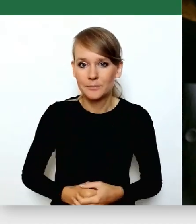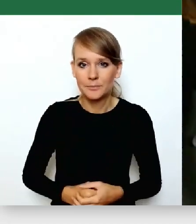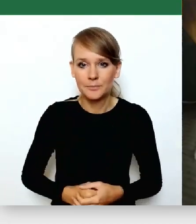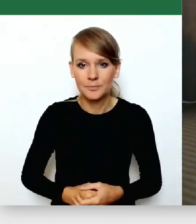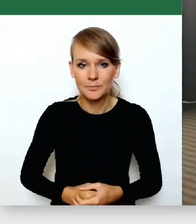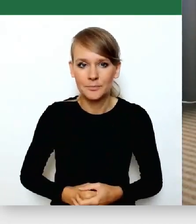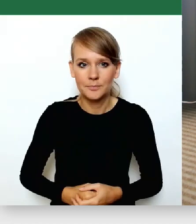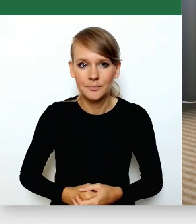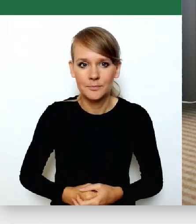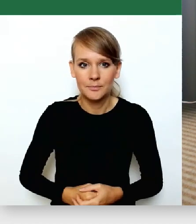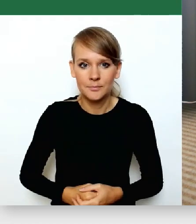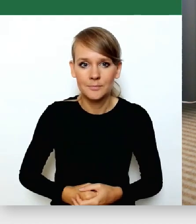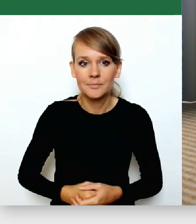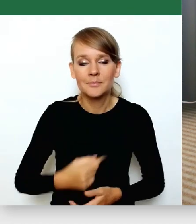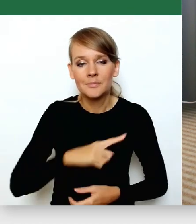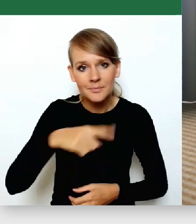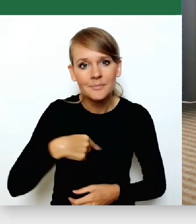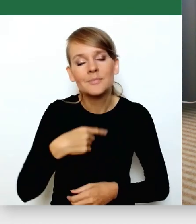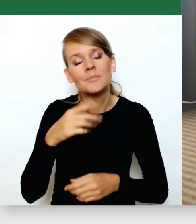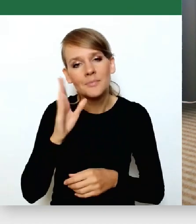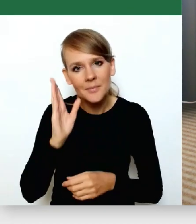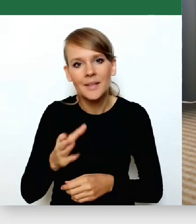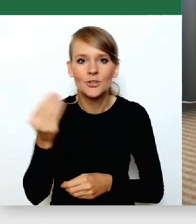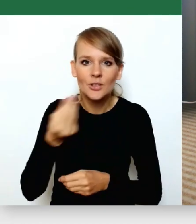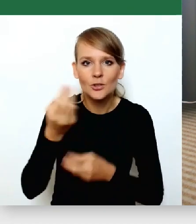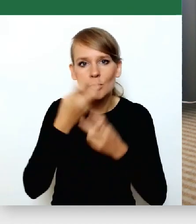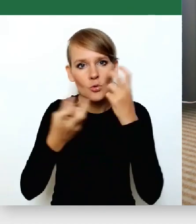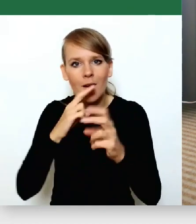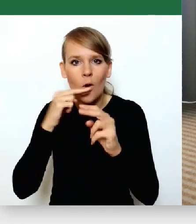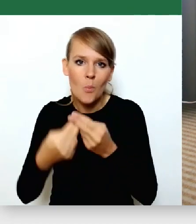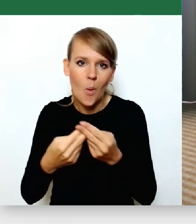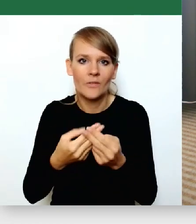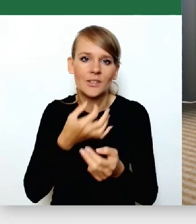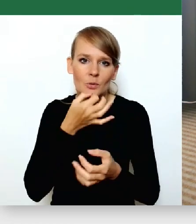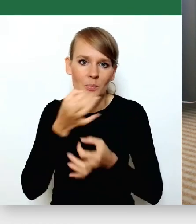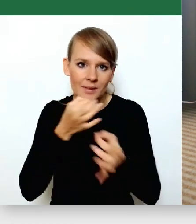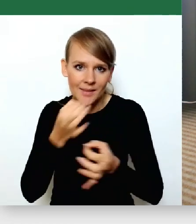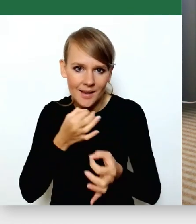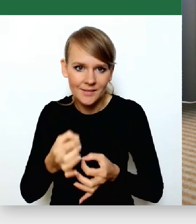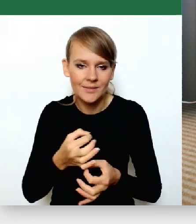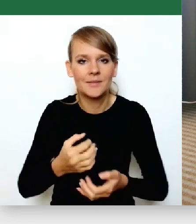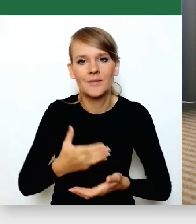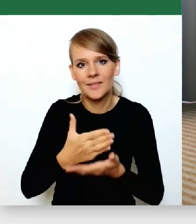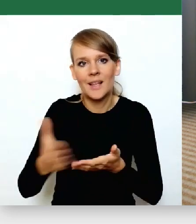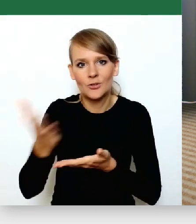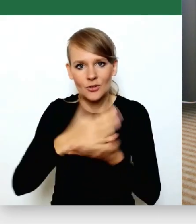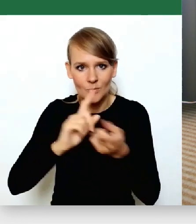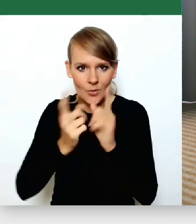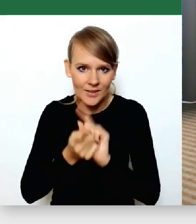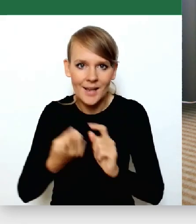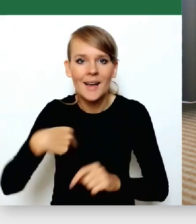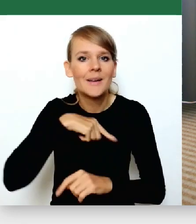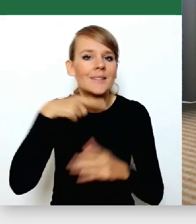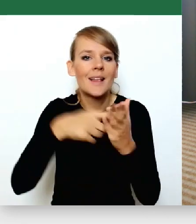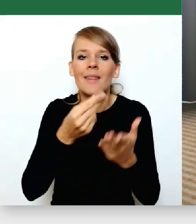się za szukanie odpowiedzi na wiele pytań, które padło w dalszych częściach naszego spotkania, bo po to tu jesteśmy. Nie tylko, żeby rozmawiać, ale